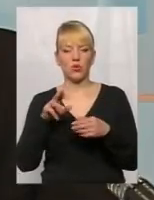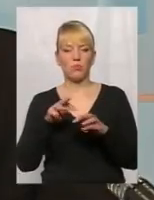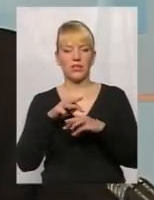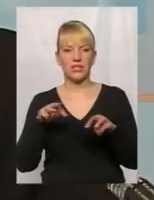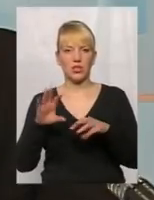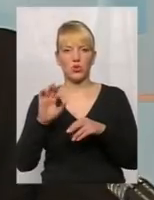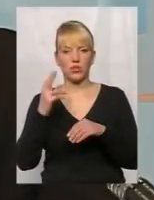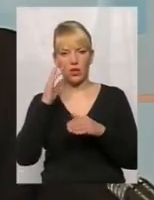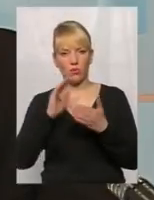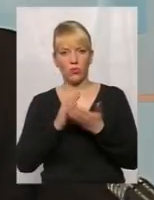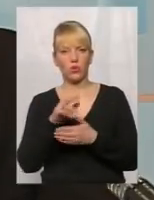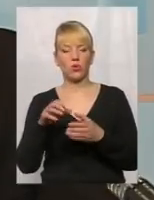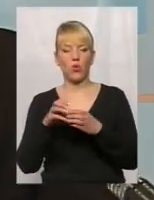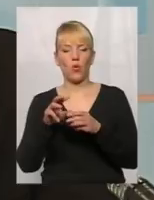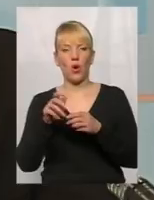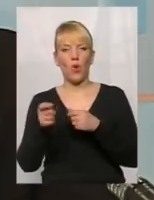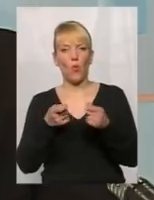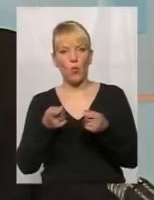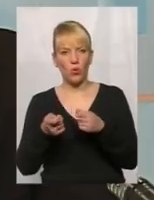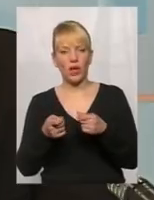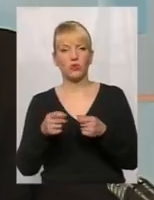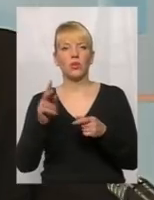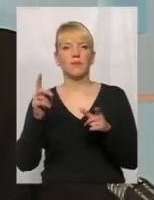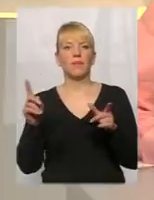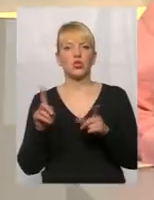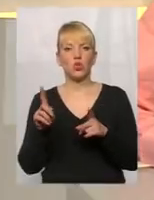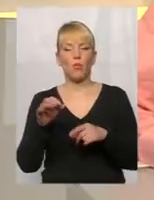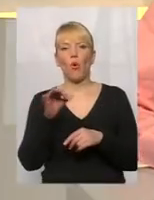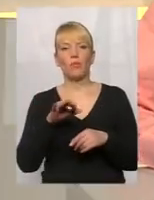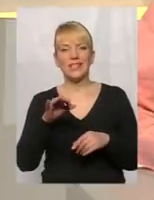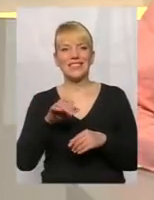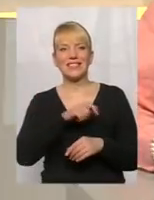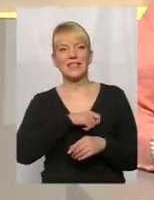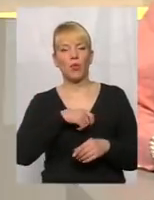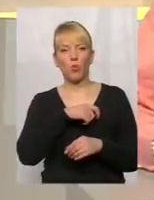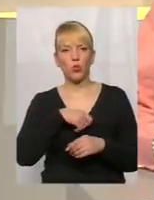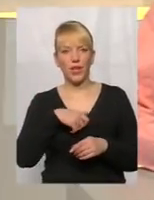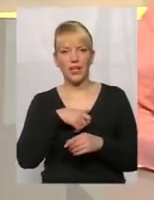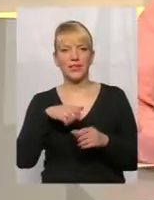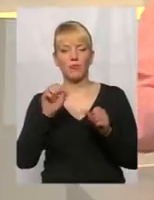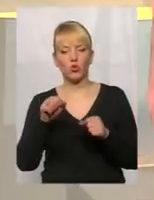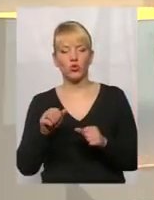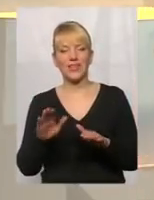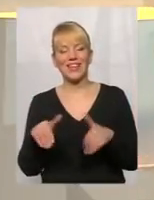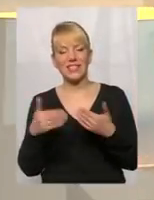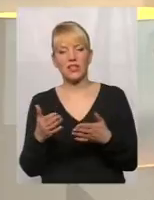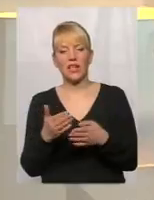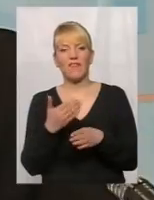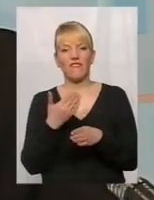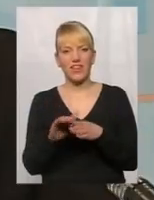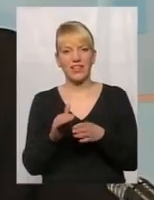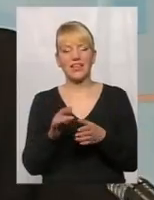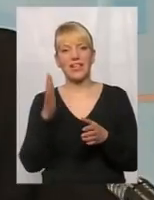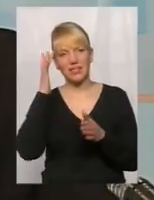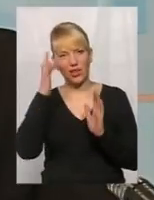соціальної політики, до уряду, в зв'язку з тим, що підприємство ініціювати виділення цільових